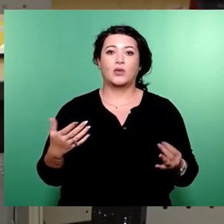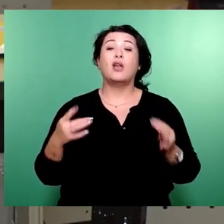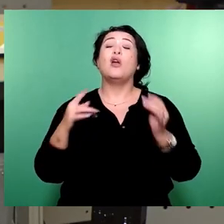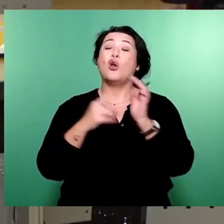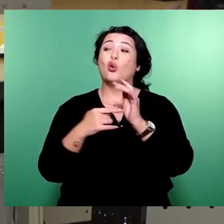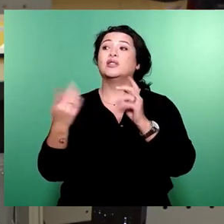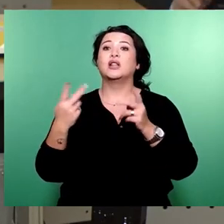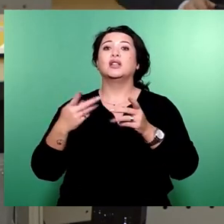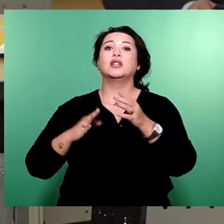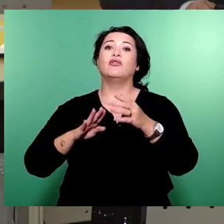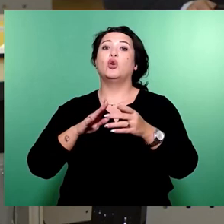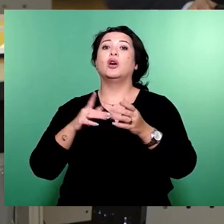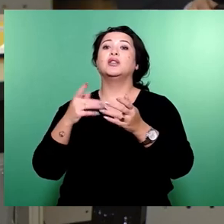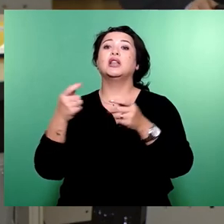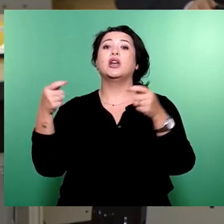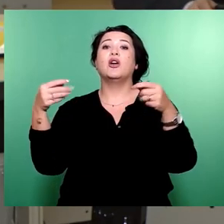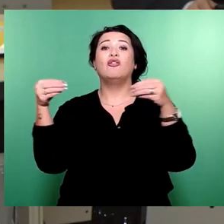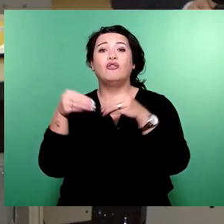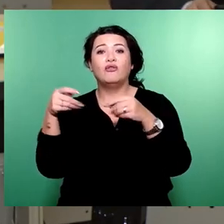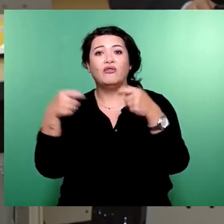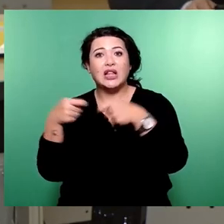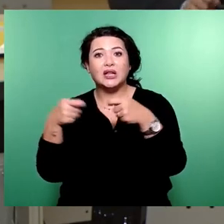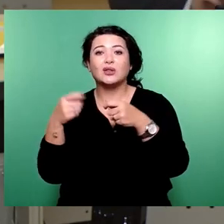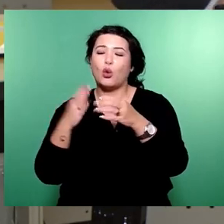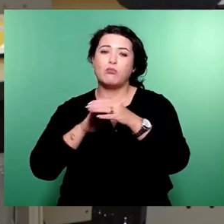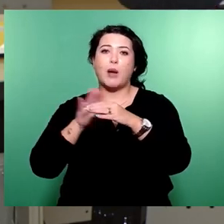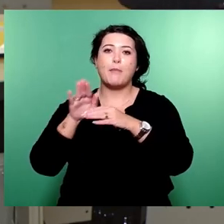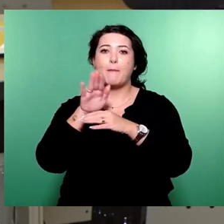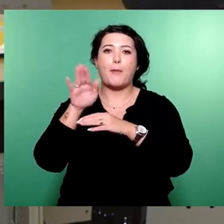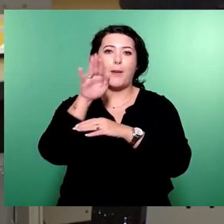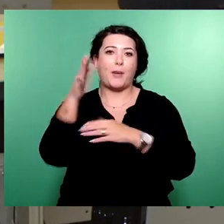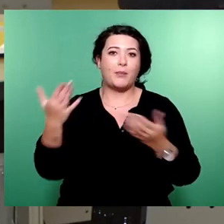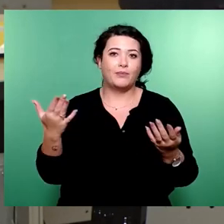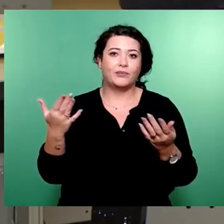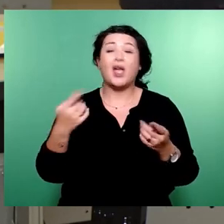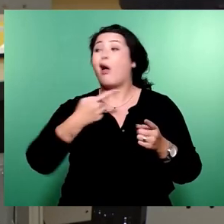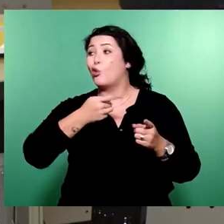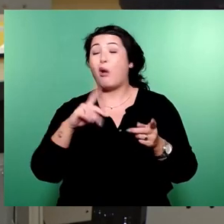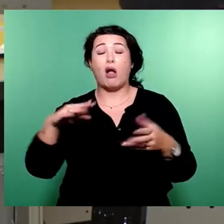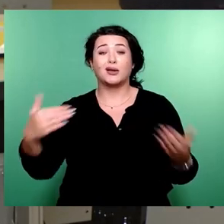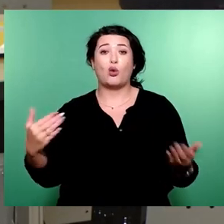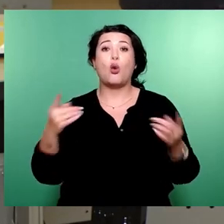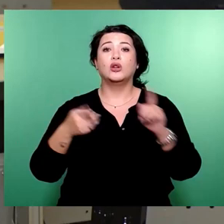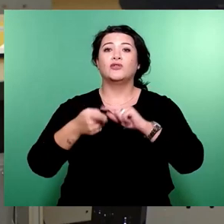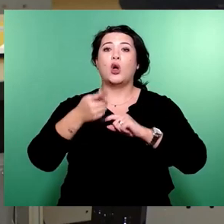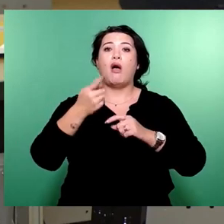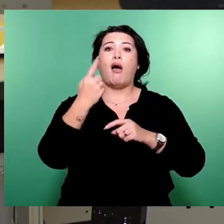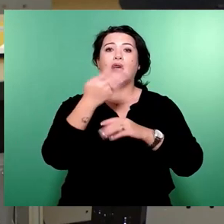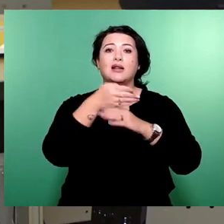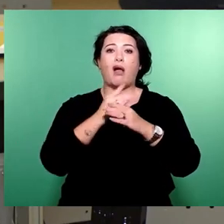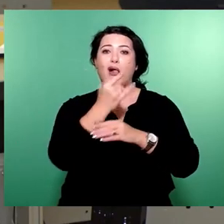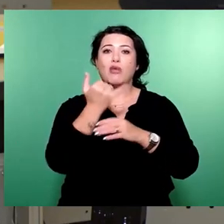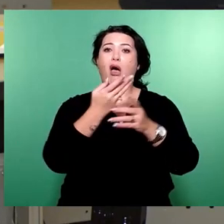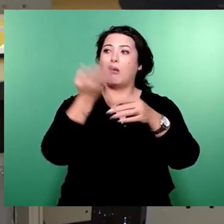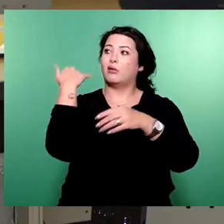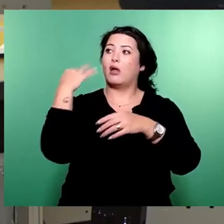Finanzierung. Natürlich, wie überall. Und ich weiß, wie ich vor anderthalb Jahren in dem Stadtrat noch ausgelacht worden bin, weil